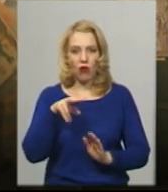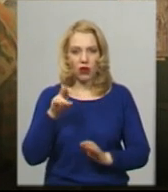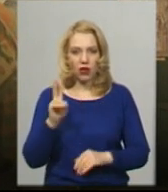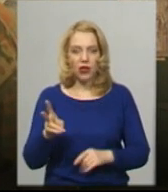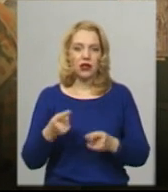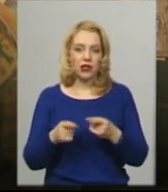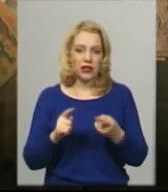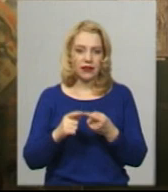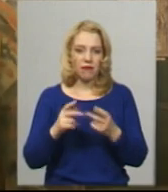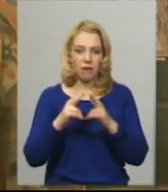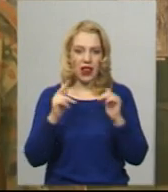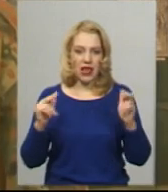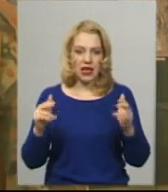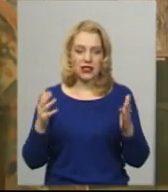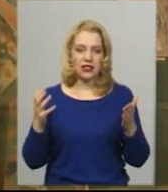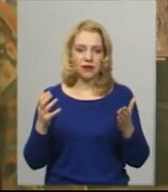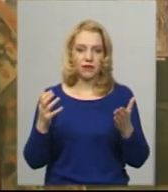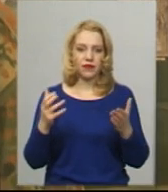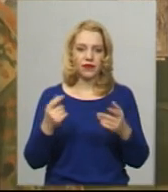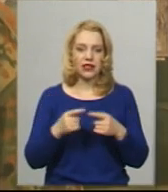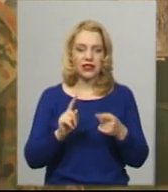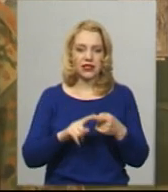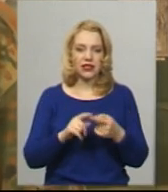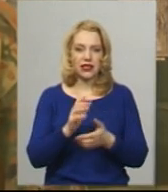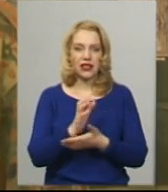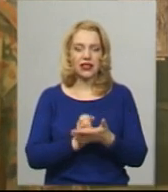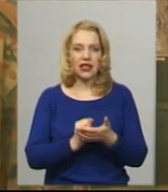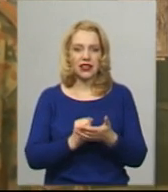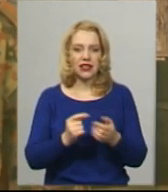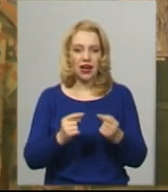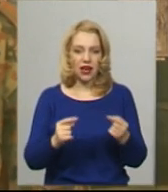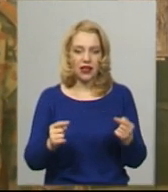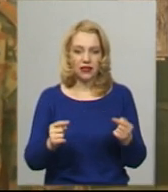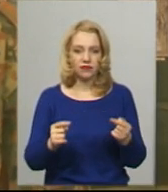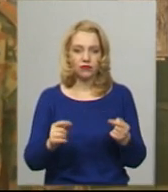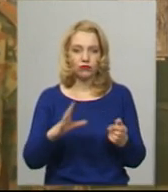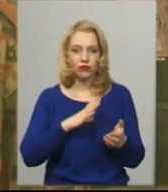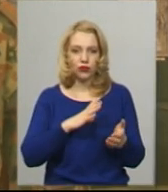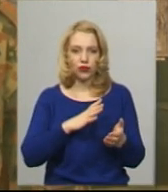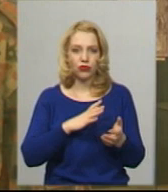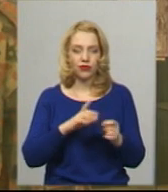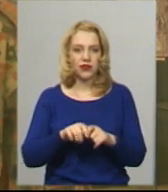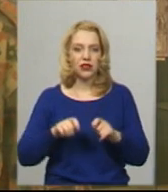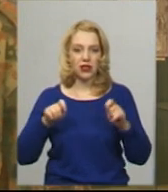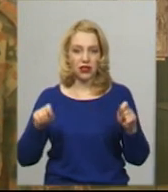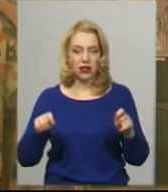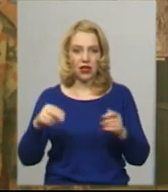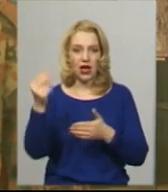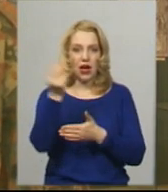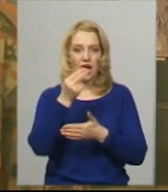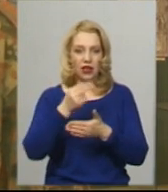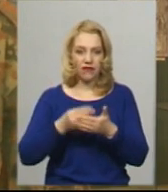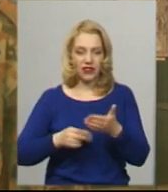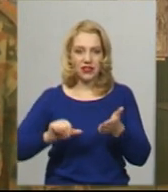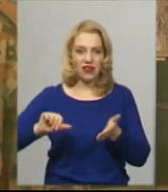це археологічна деталь, можлива карнизна, було відкрито графіті, вирізане